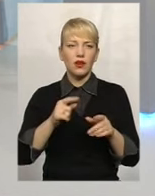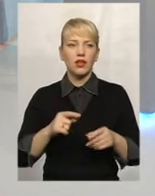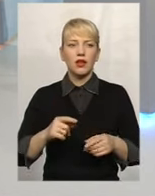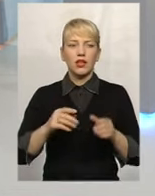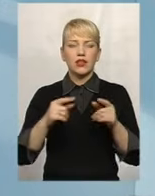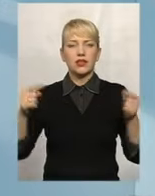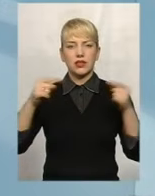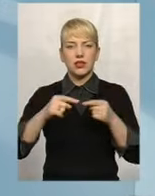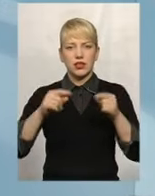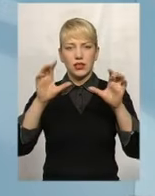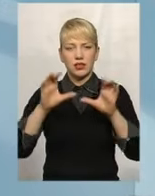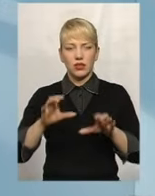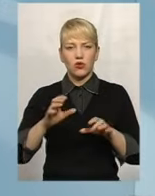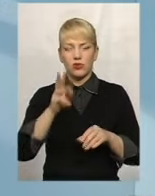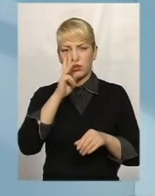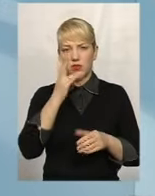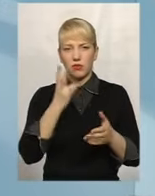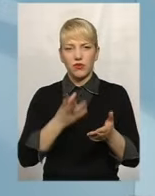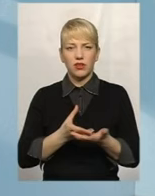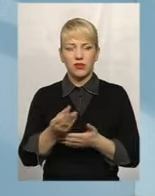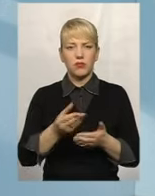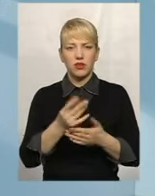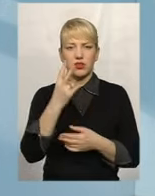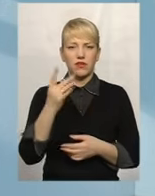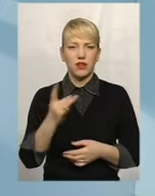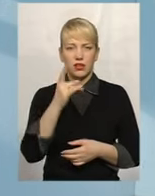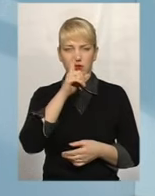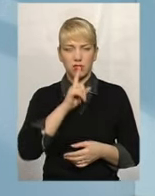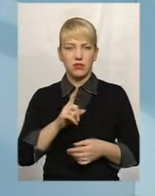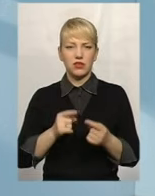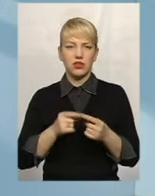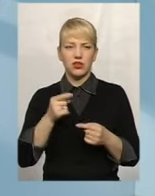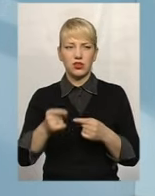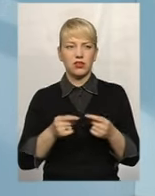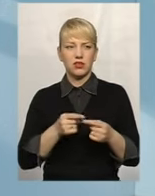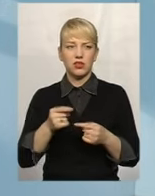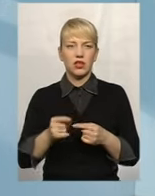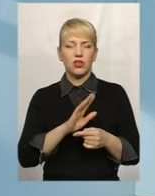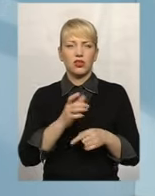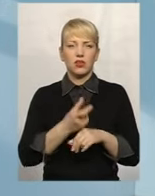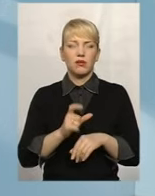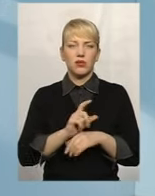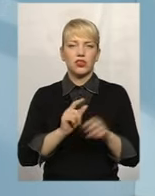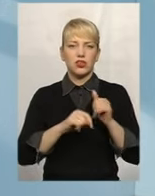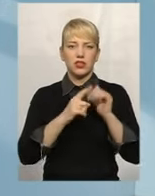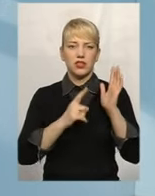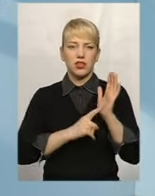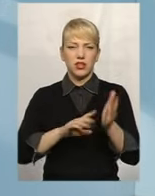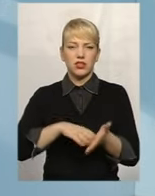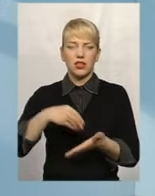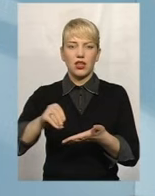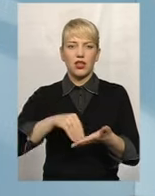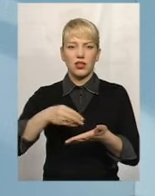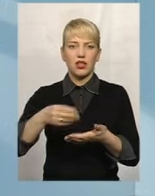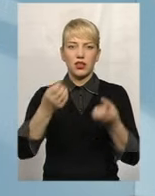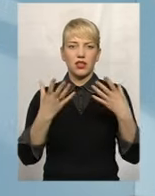законів про працю, заробітна плата повинна виплачуватися два рази на місяць через проміжок часу, що не перевищує 16 календарних днів,